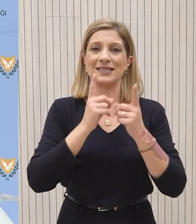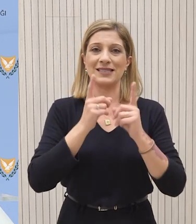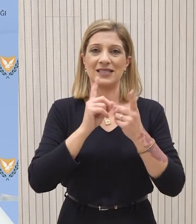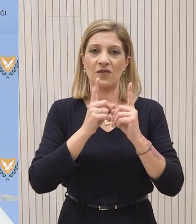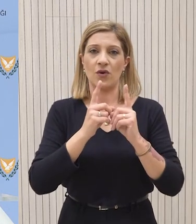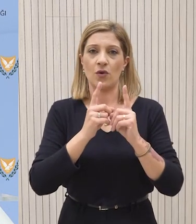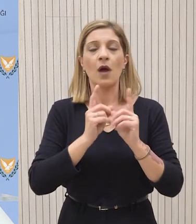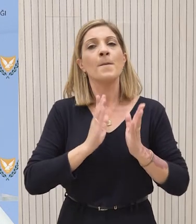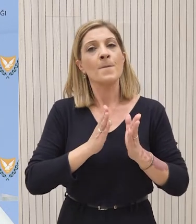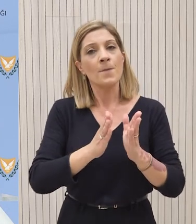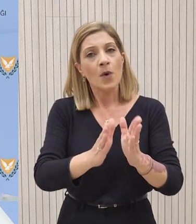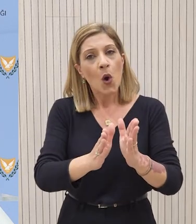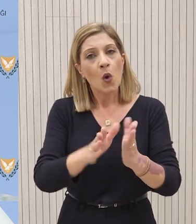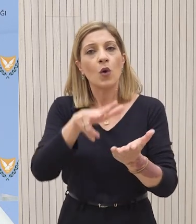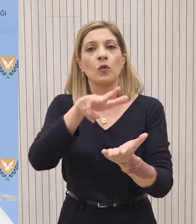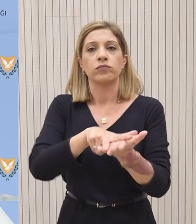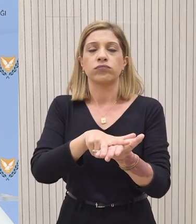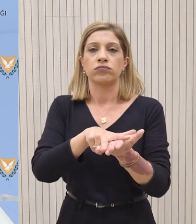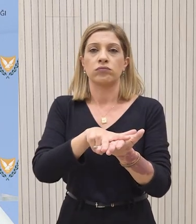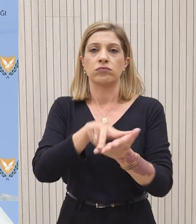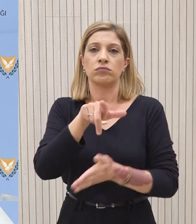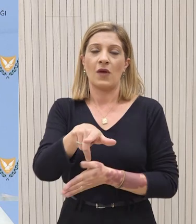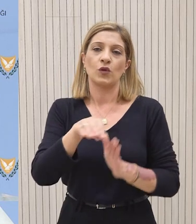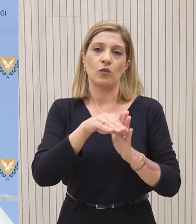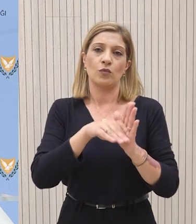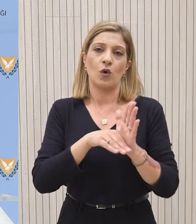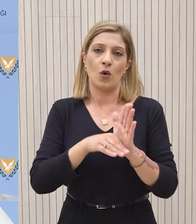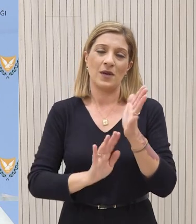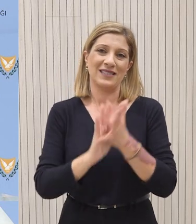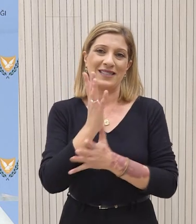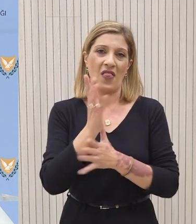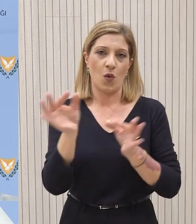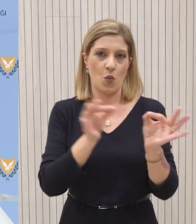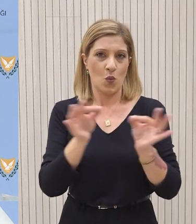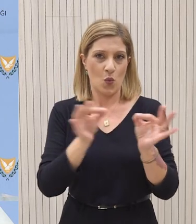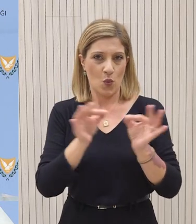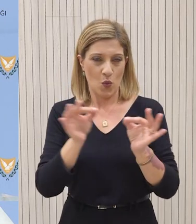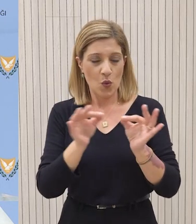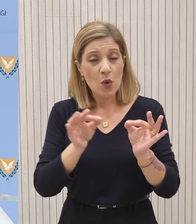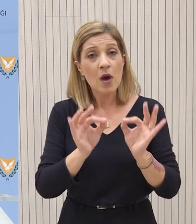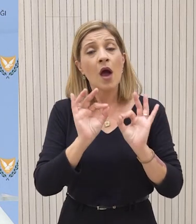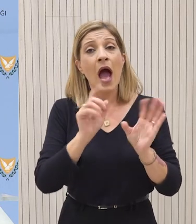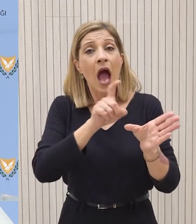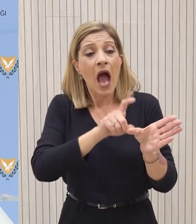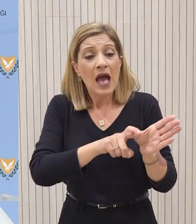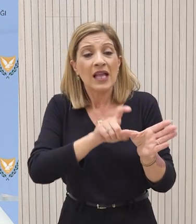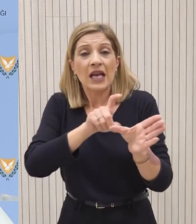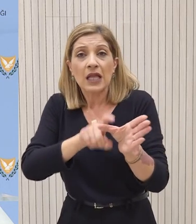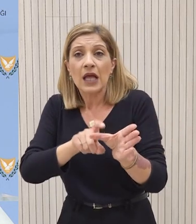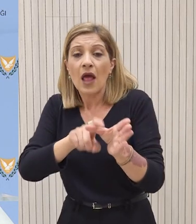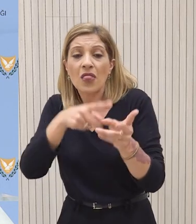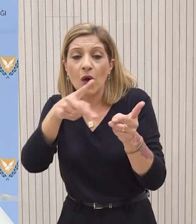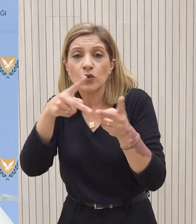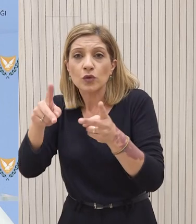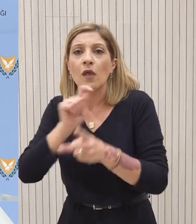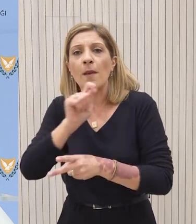η συμφωνία προχωρούν στην επικαιροποίηση του υφιστάμενου σχεδίου ανάπτυξης και παραγωγής. Η κάθε εταιρεία επιλέγει την χρονική στιγμή που